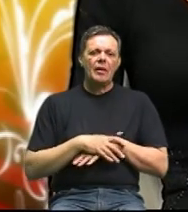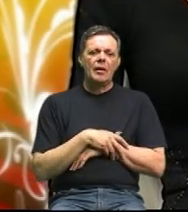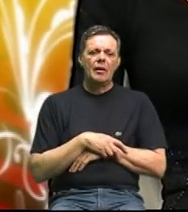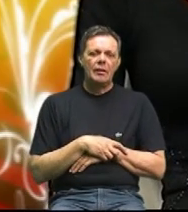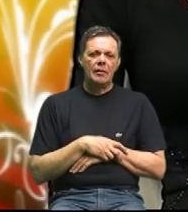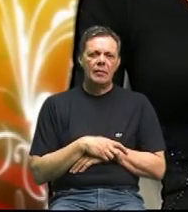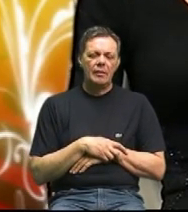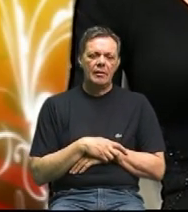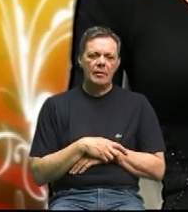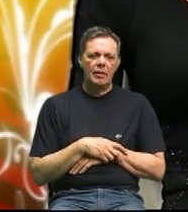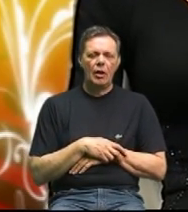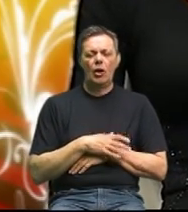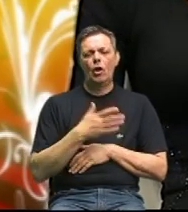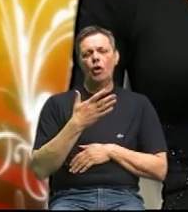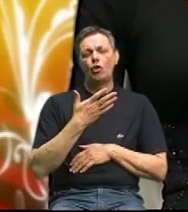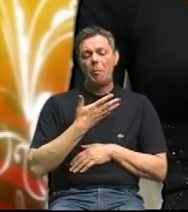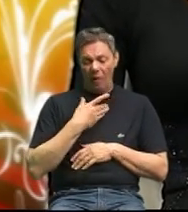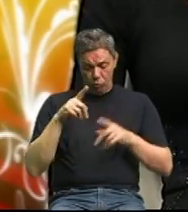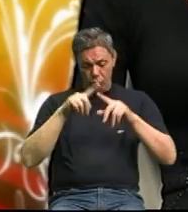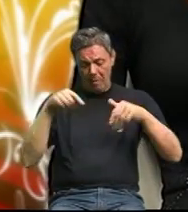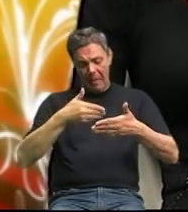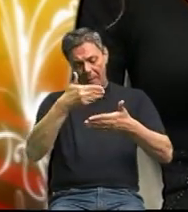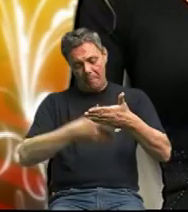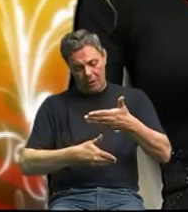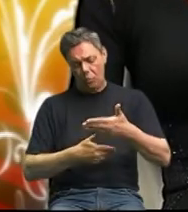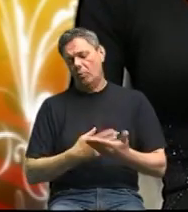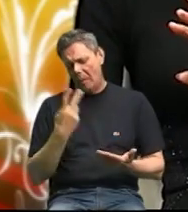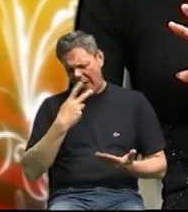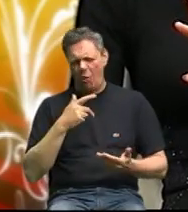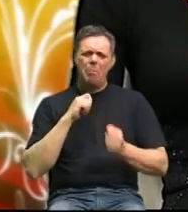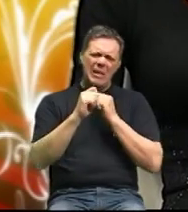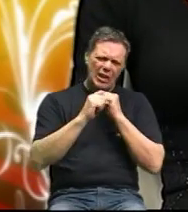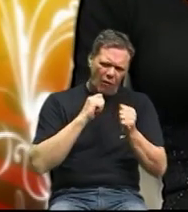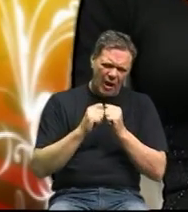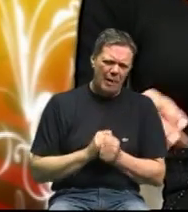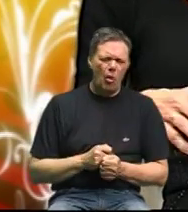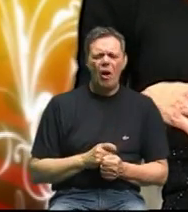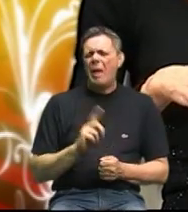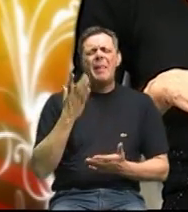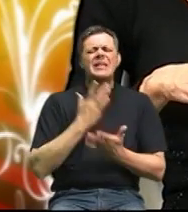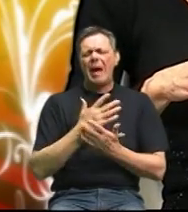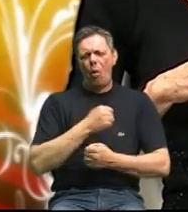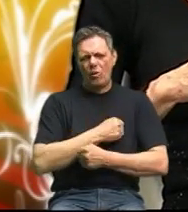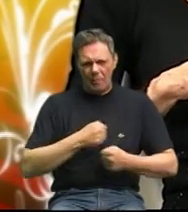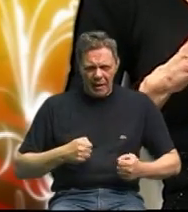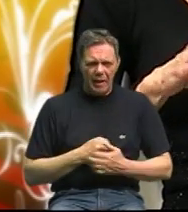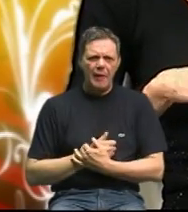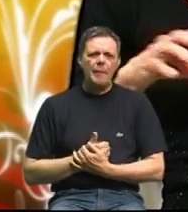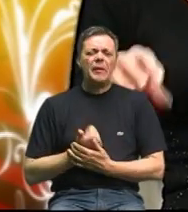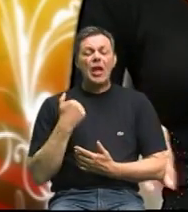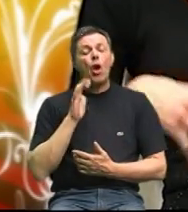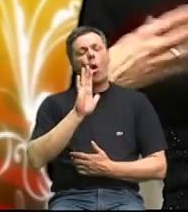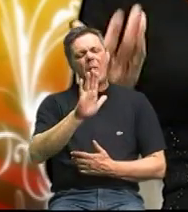dobije i na papiru i pričamo nije samo o debline ali i o